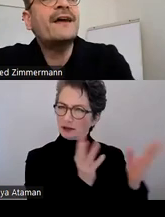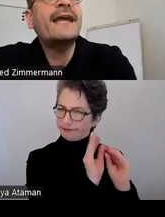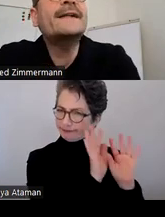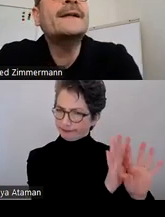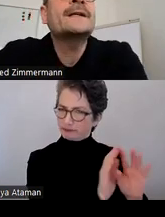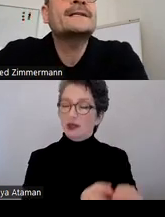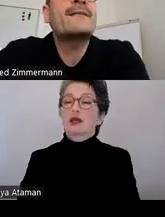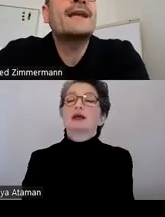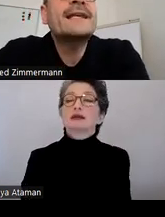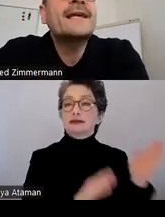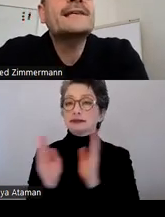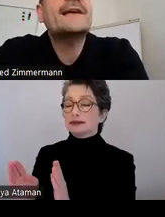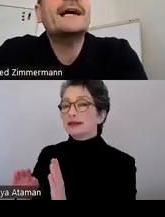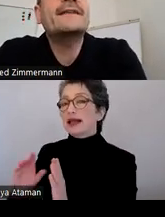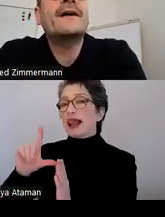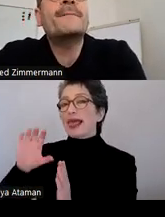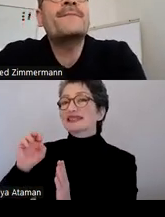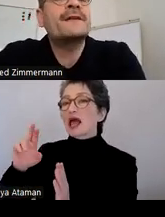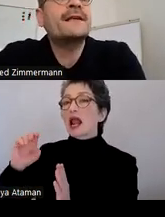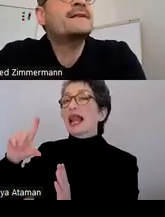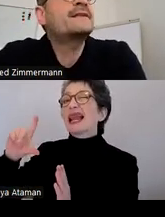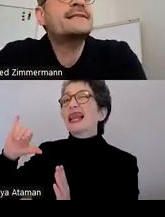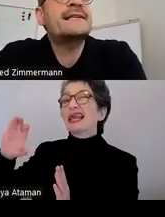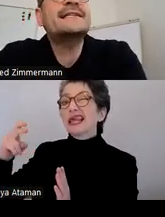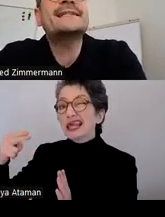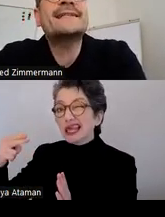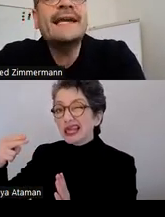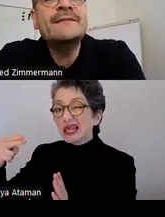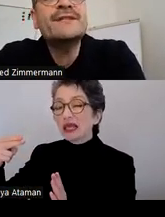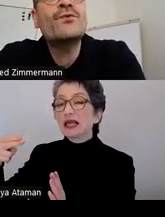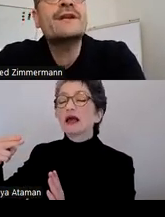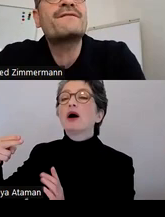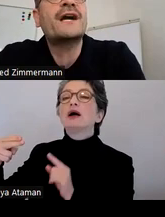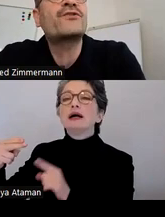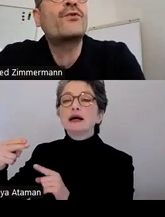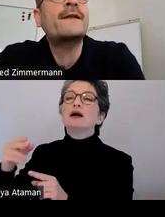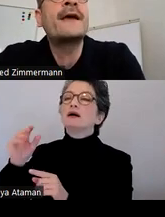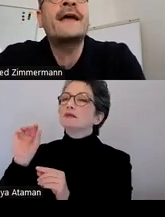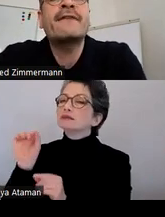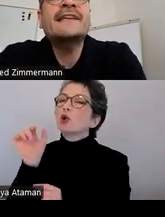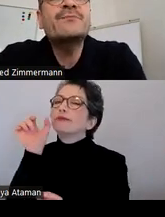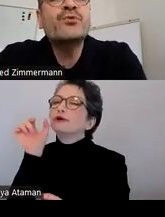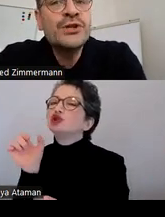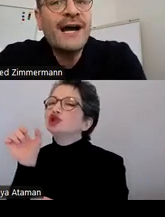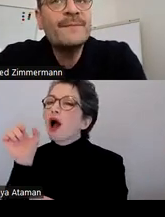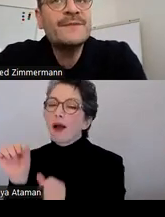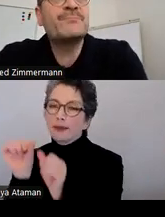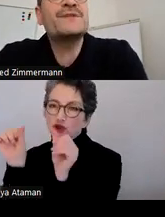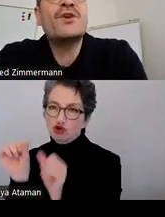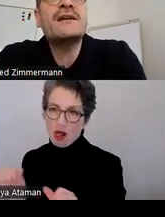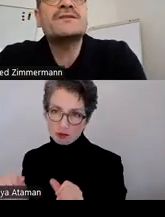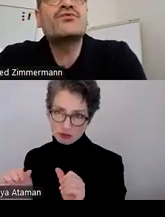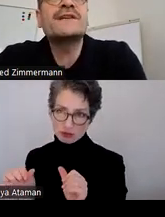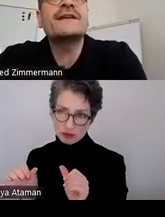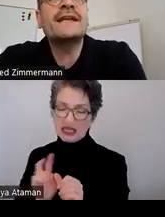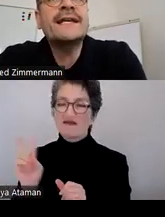zweite Teil, das Thema Leserlichkeit, das sind tatsächlich die zeichenbezogenen Faktoren. Welche Buchstaben sind